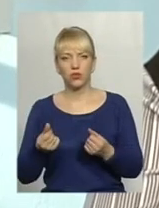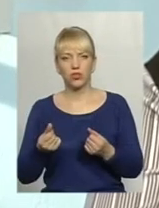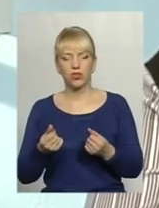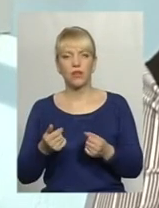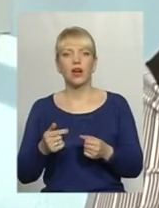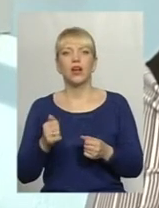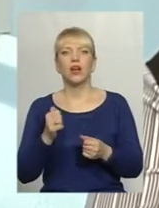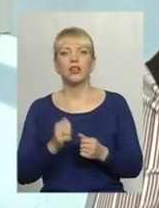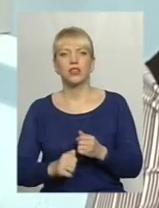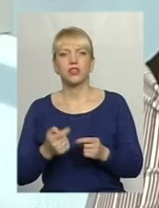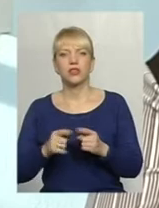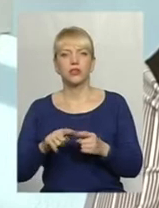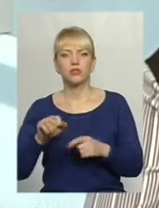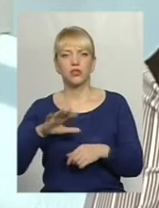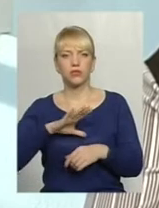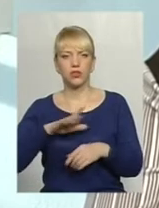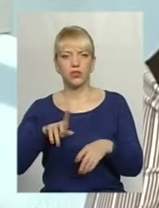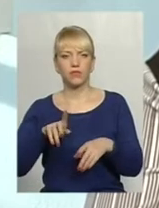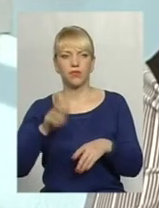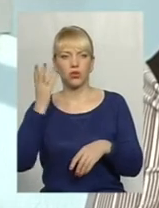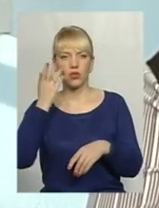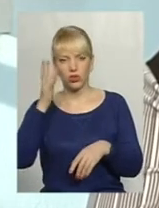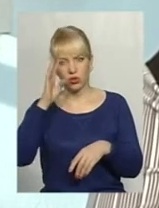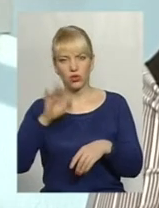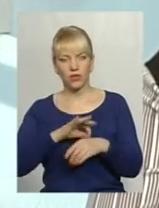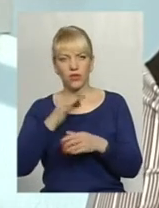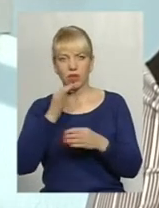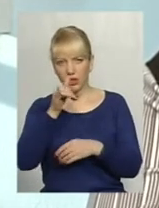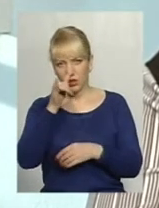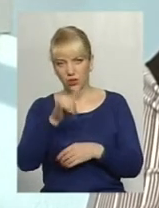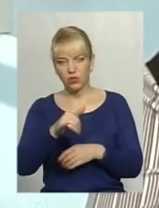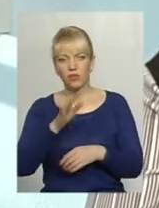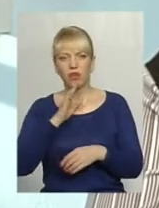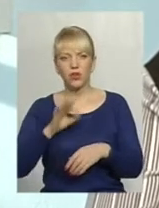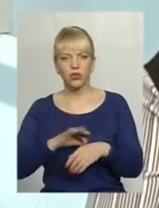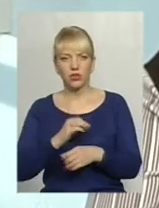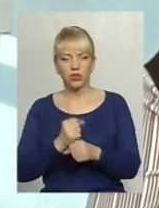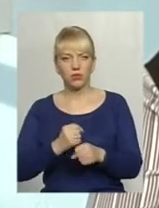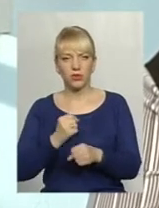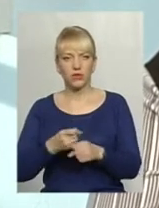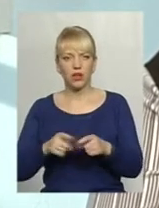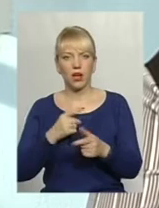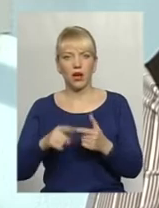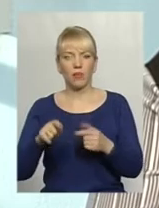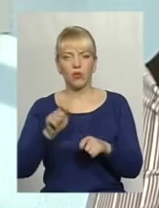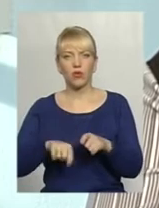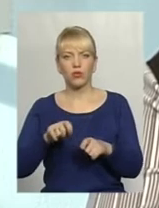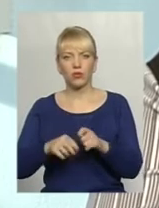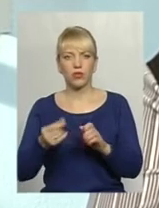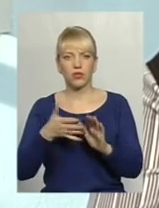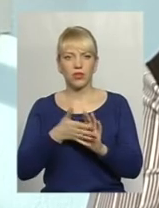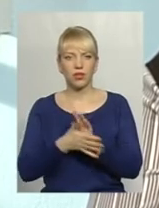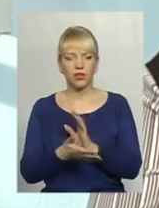Дуже часто це може бути, коли чоловік не дозволяє дружині працювати або контролює витрати коштів.